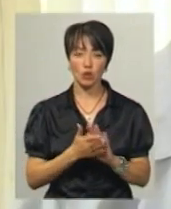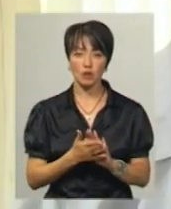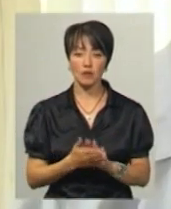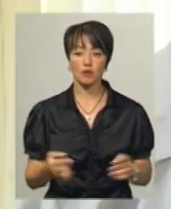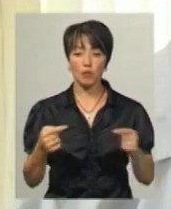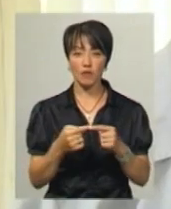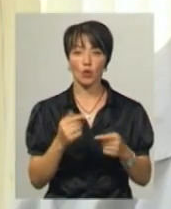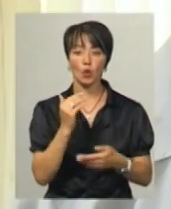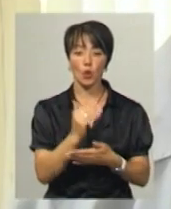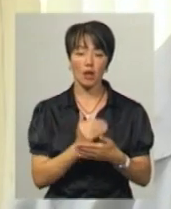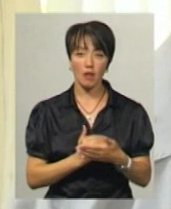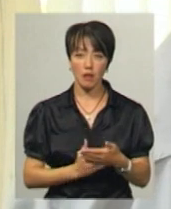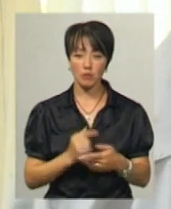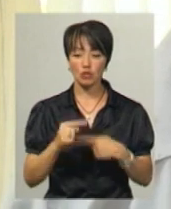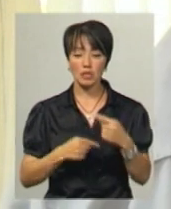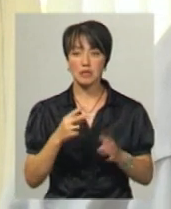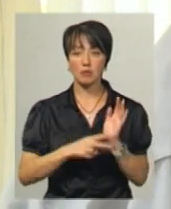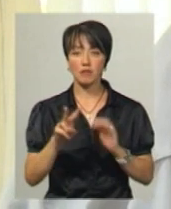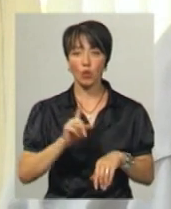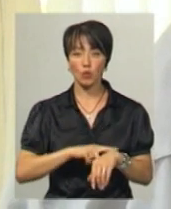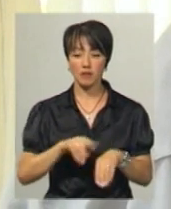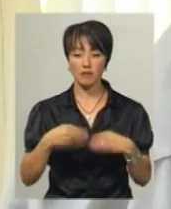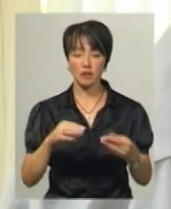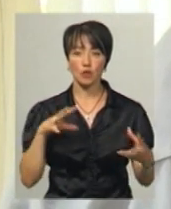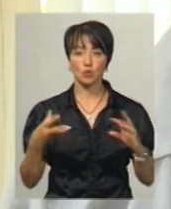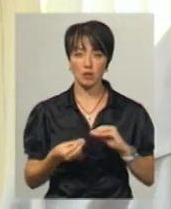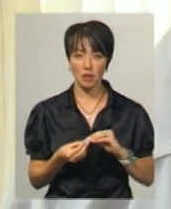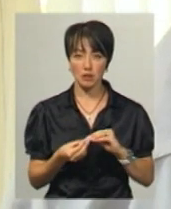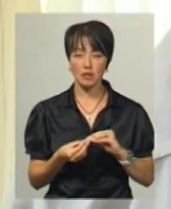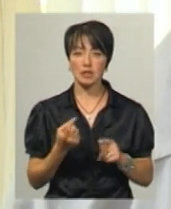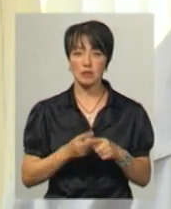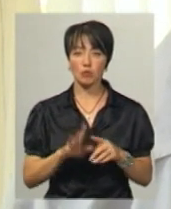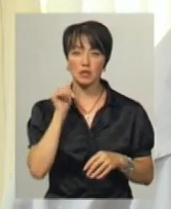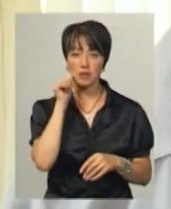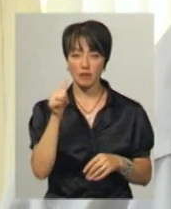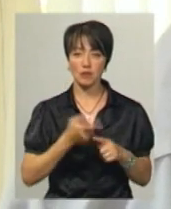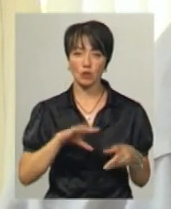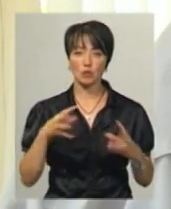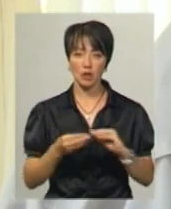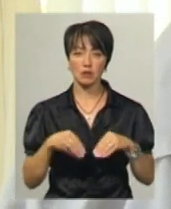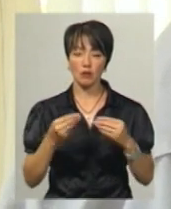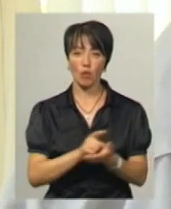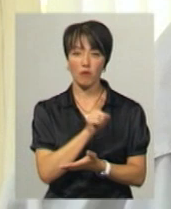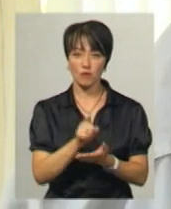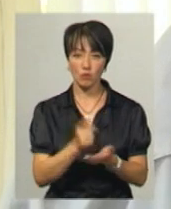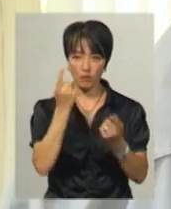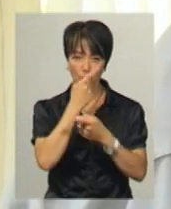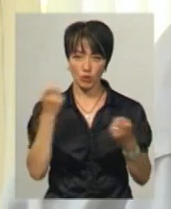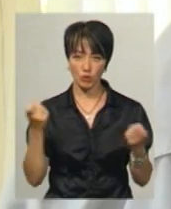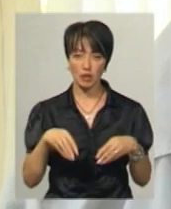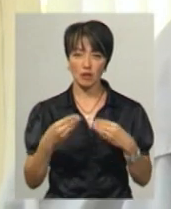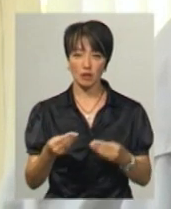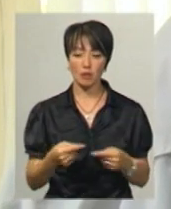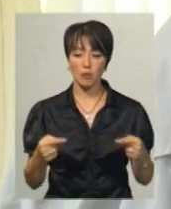Відповідно до регламенту, через 72 години ми повинні видати ці результати, а це буде завтра. Ці результати ми обов'язково видимо і